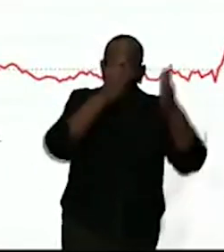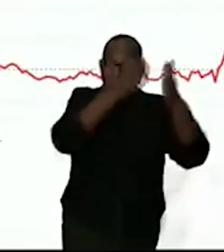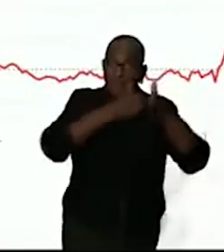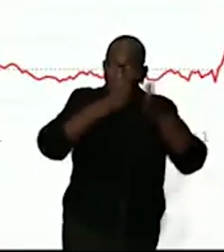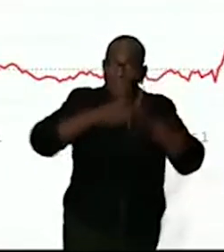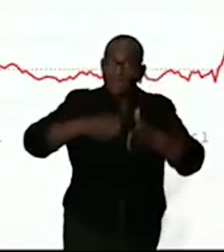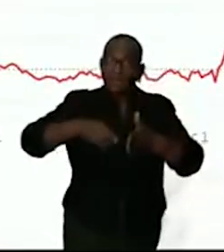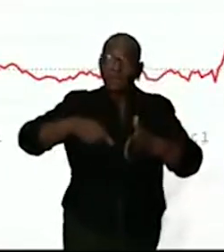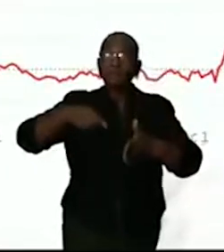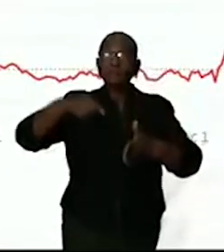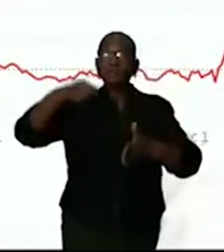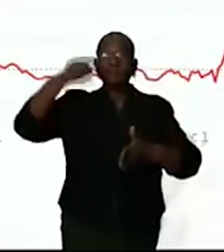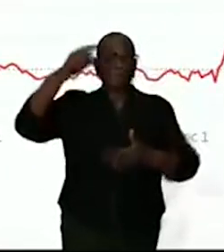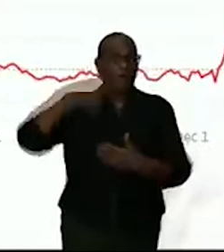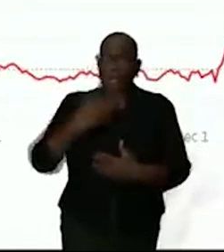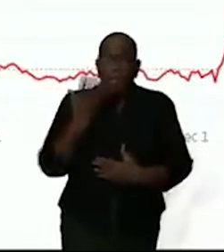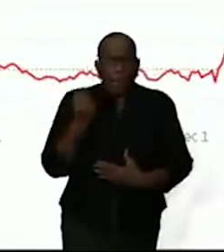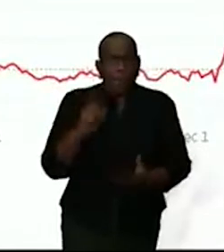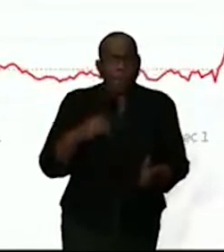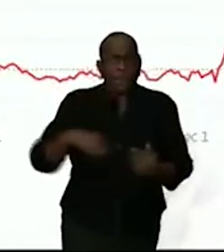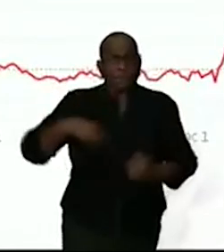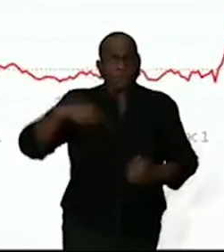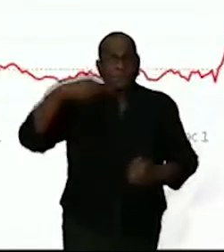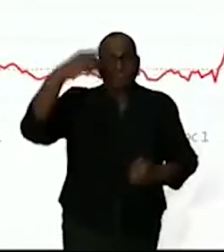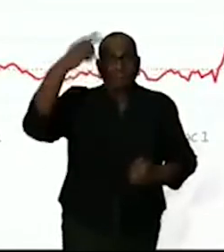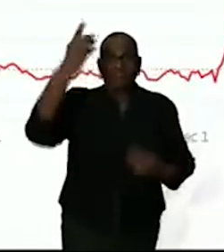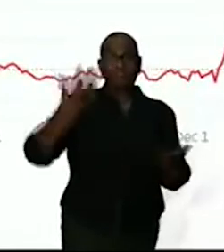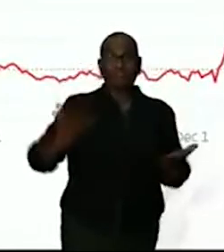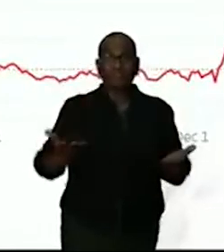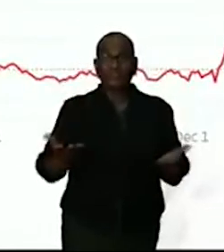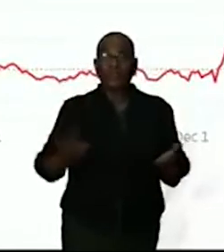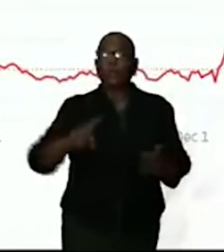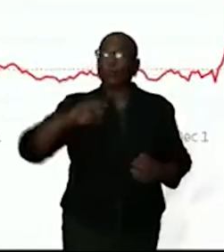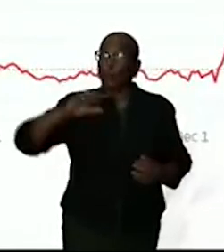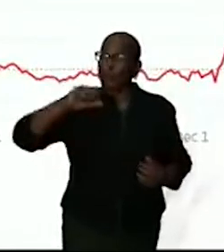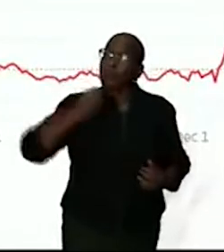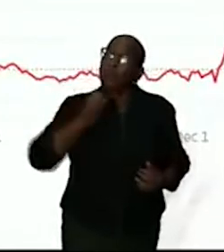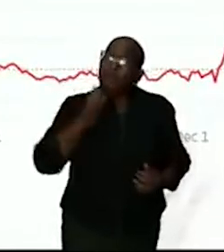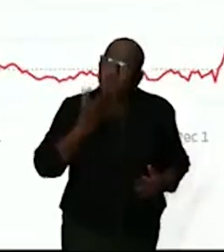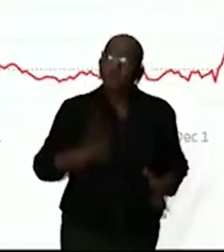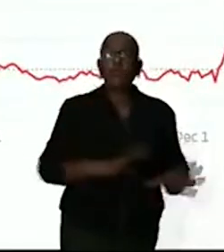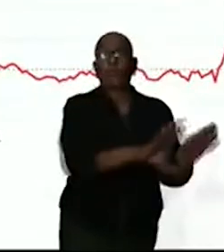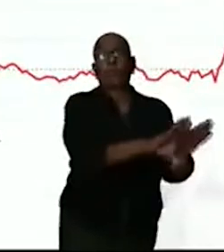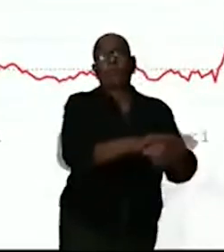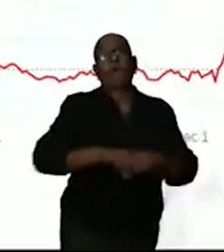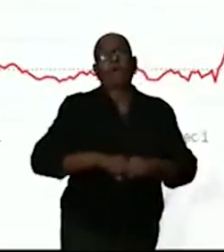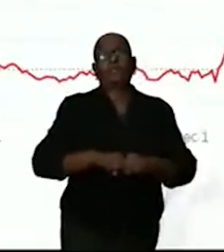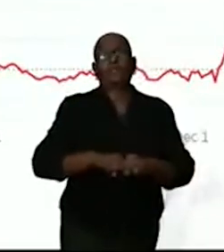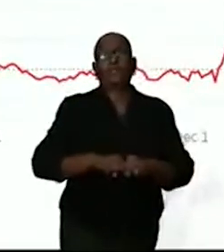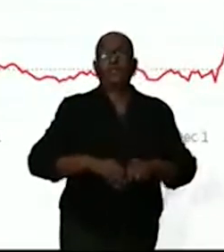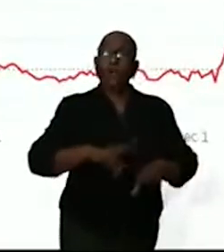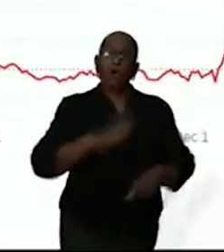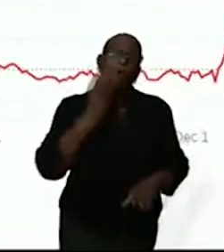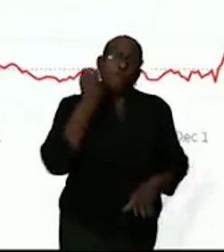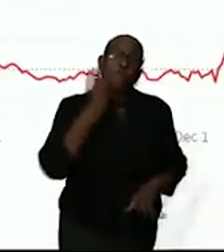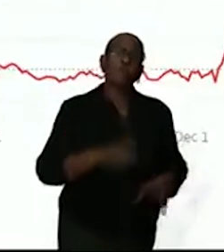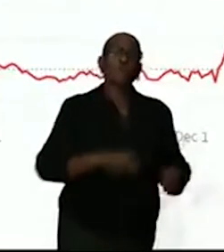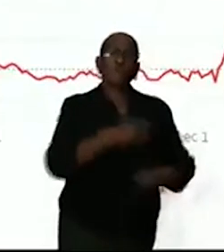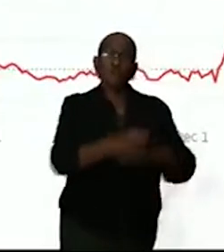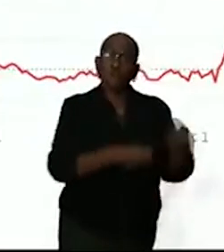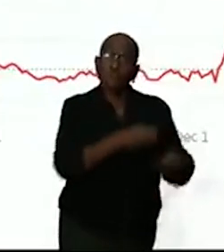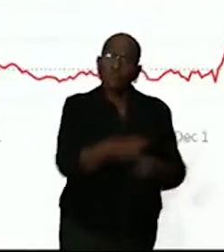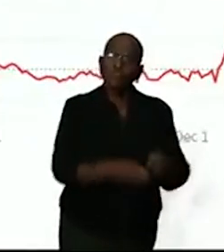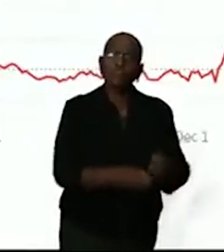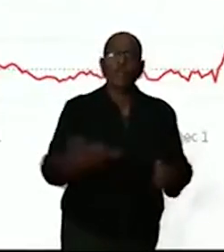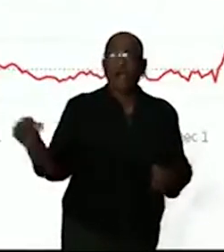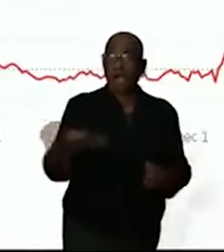En we willen niet dat het groter wordt. En hoe eerder we maatregelen treffen, hoe eerder we ervoor zorgen dat mensen niet